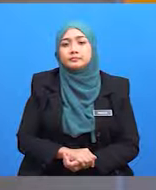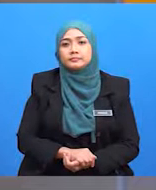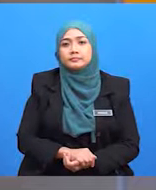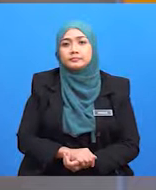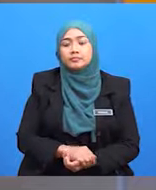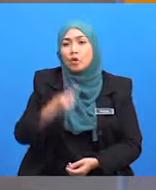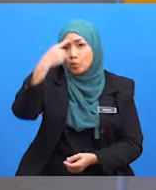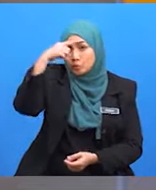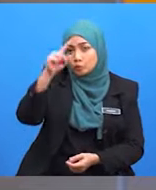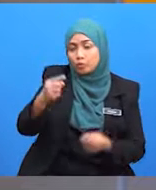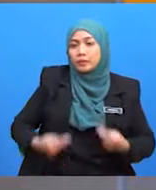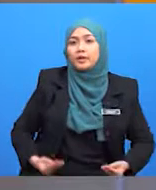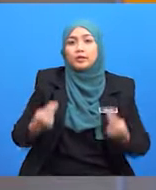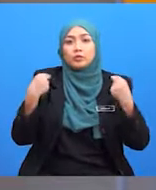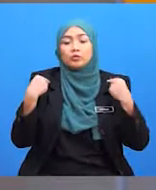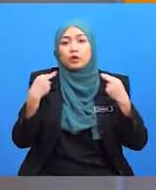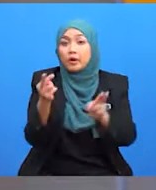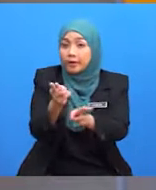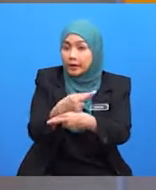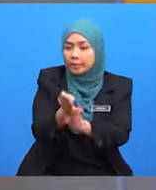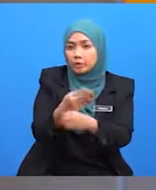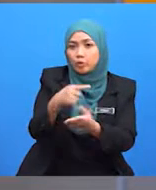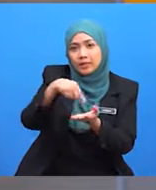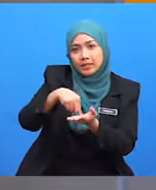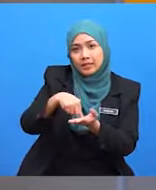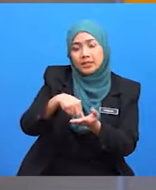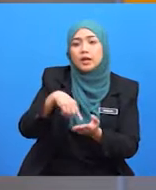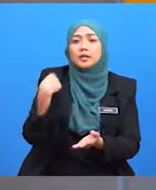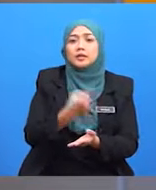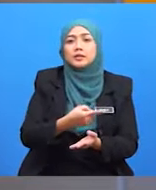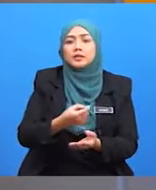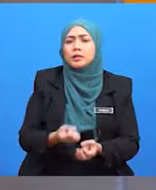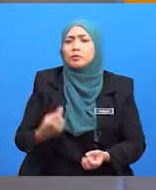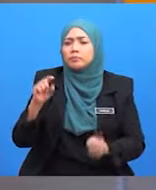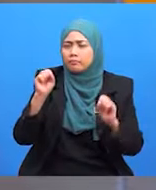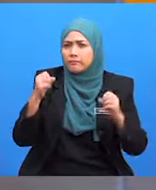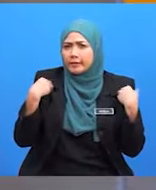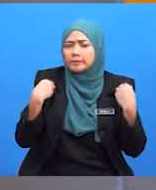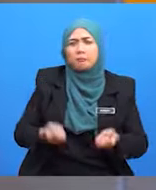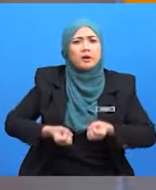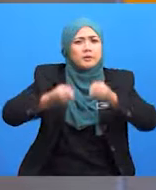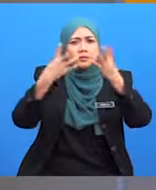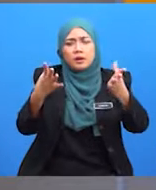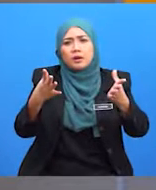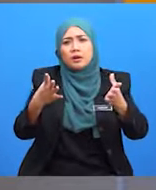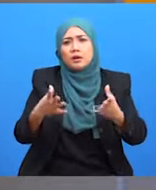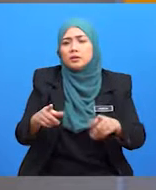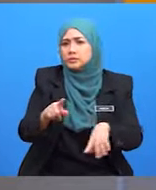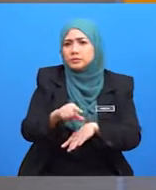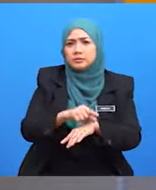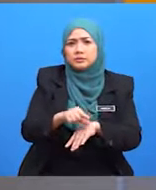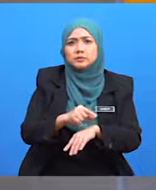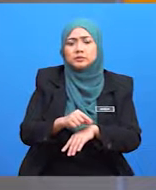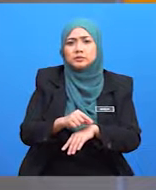Untuk menghidupkan reka bentuk ini, anda mempunyai banyak platform reka bentuk pendapatan kreatif seperti Scriber